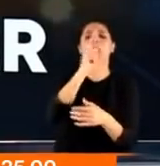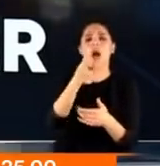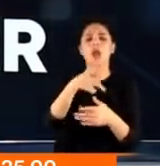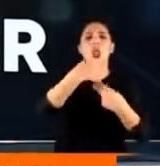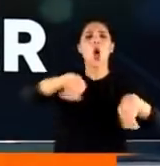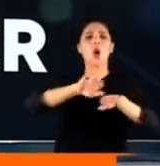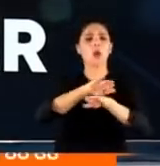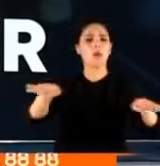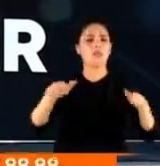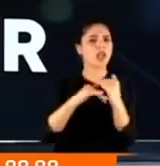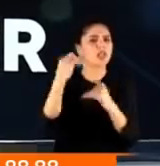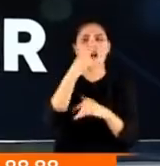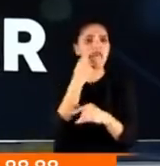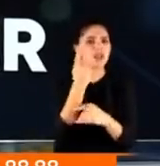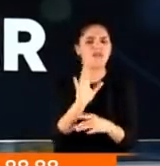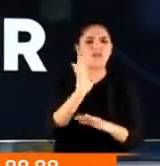masaları ve daha az.